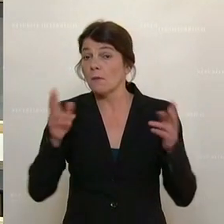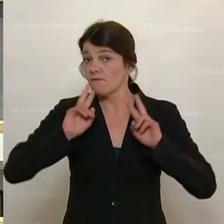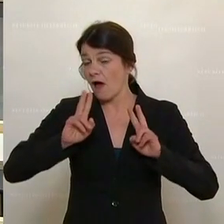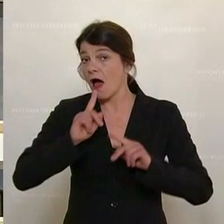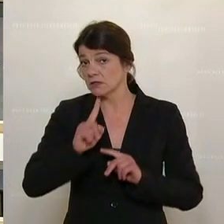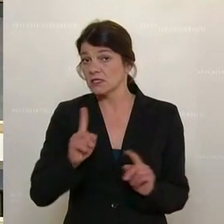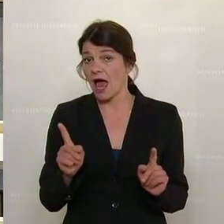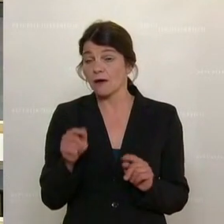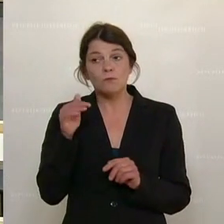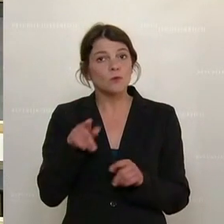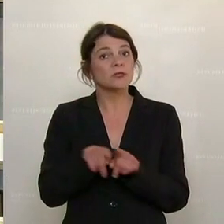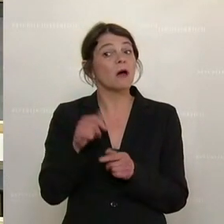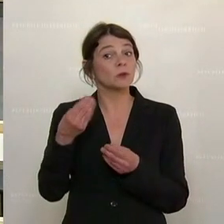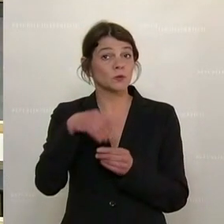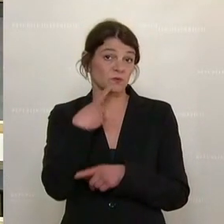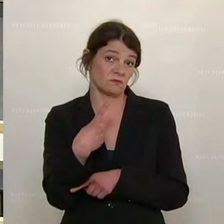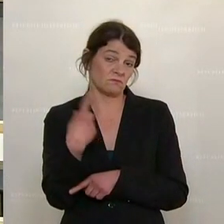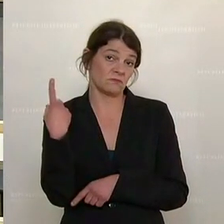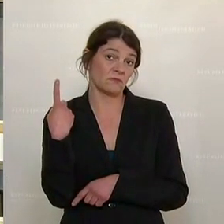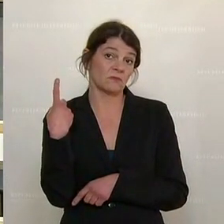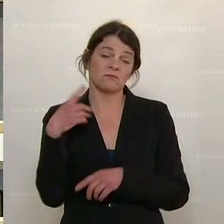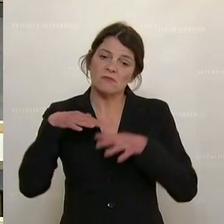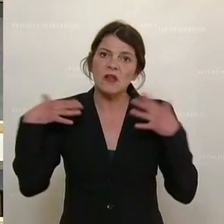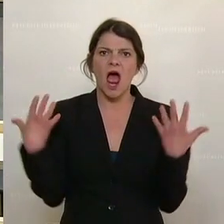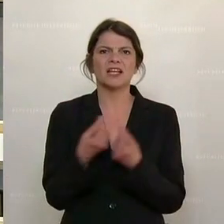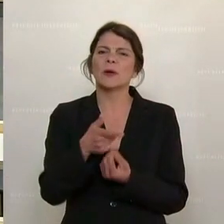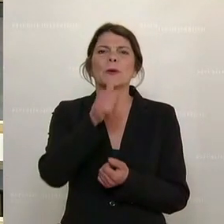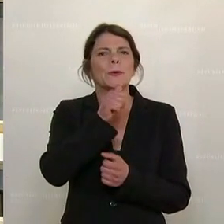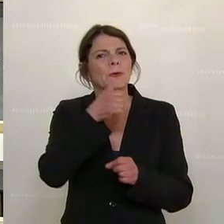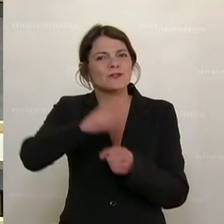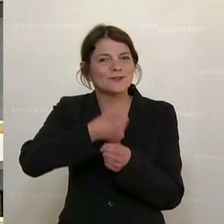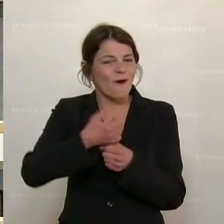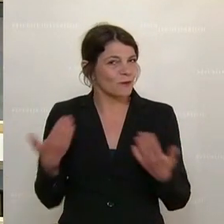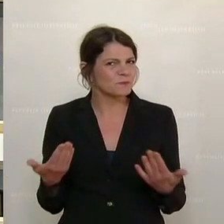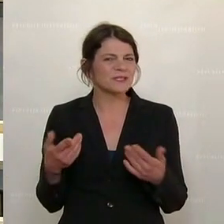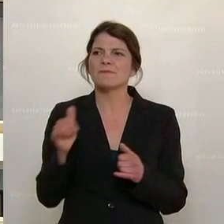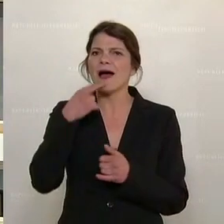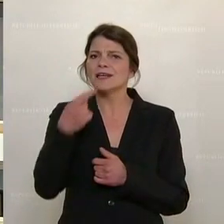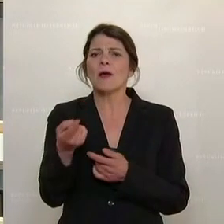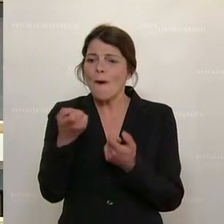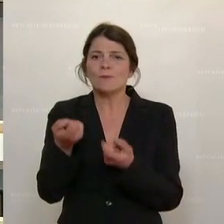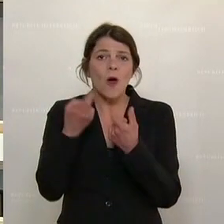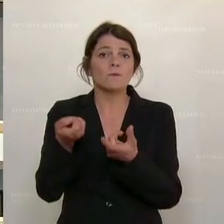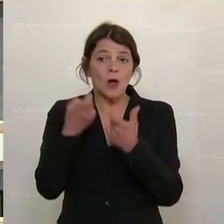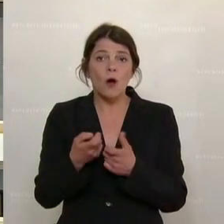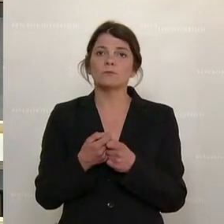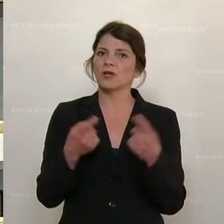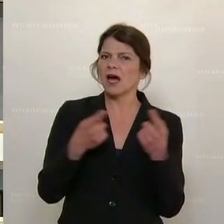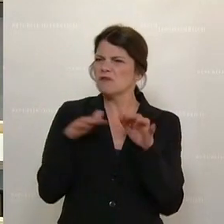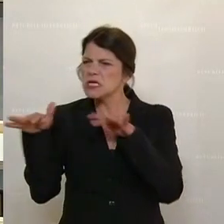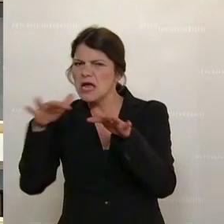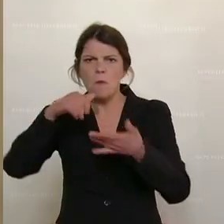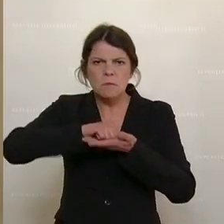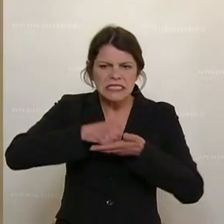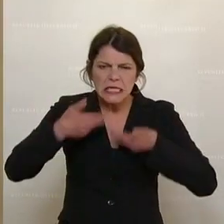Wahrheit, und das sollte man auch einmal erwähnen, alles, was von Greenjobs auch immer angekündigt wird in eben den ominösen